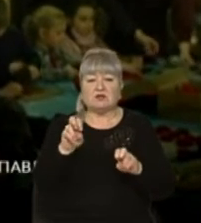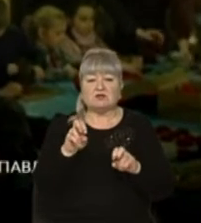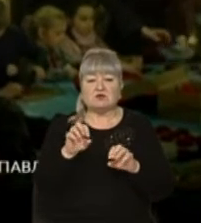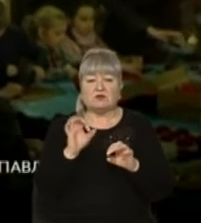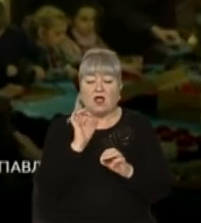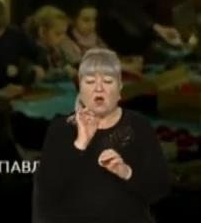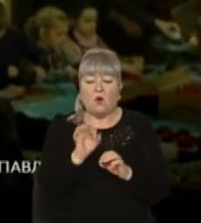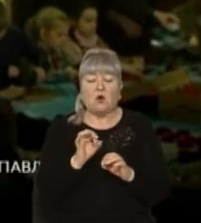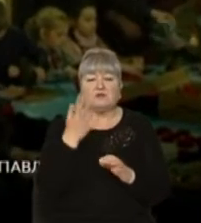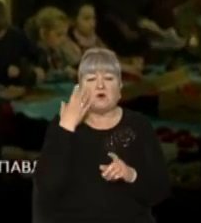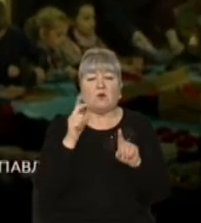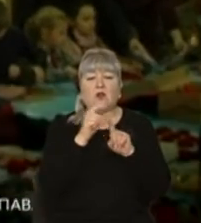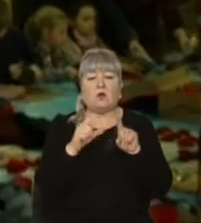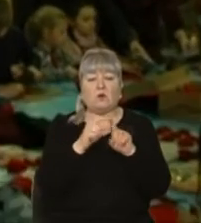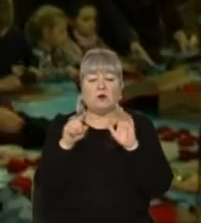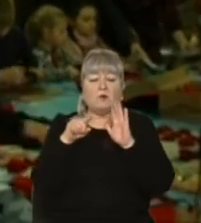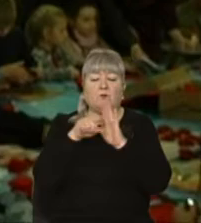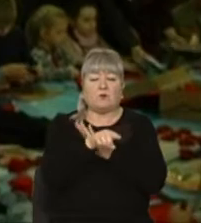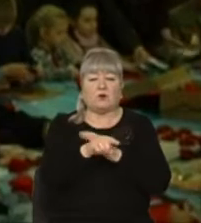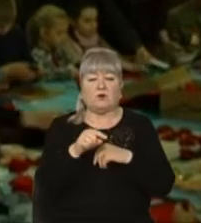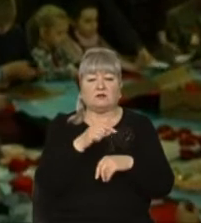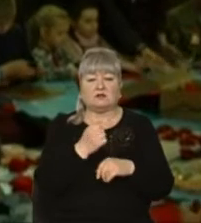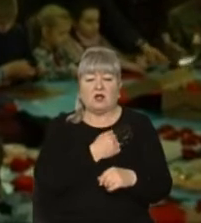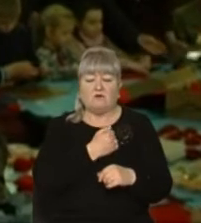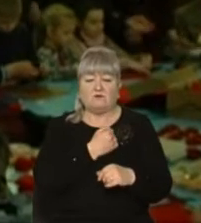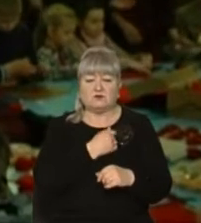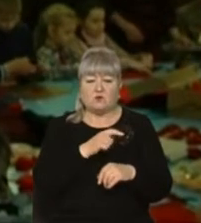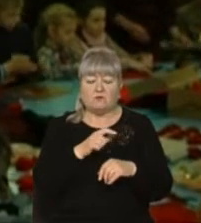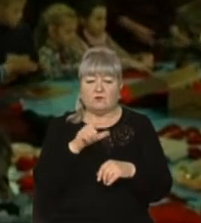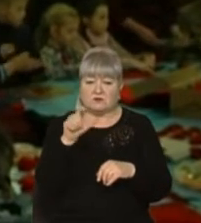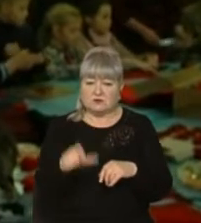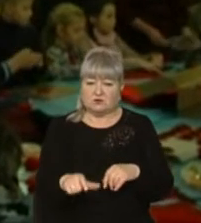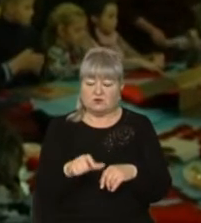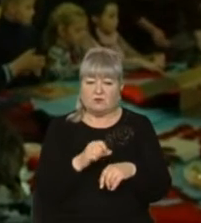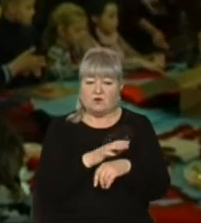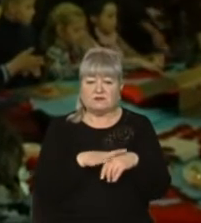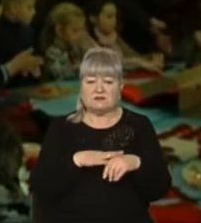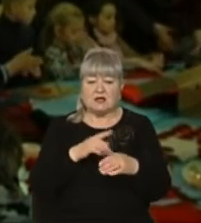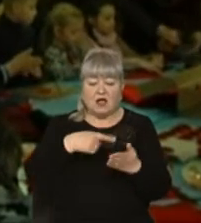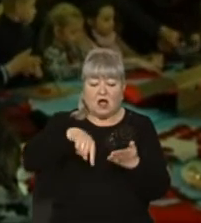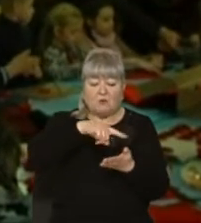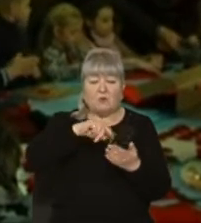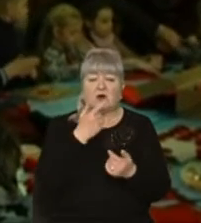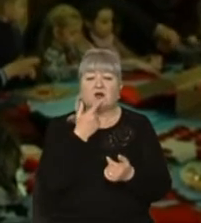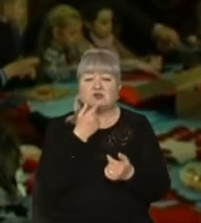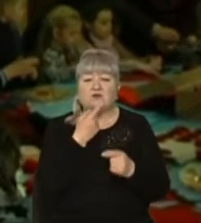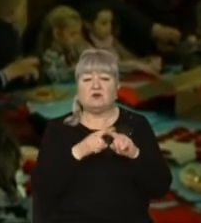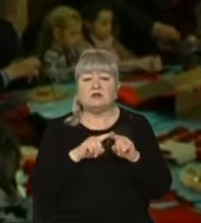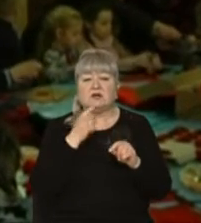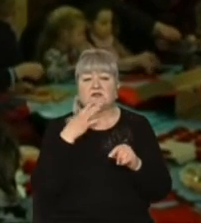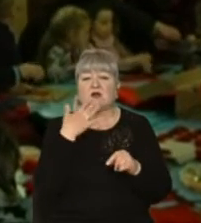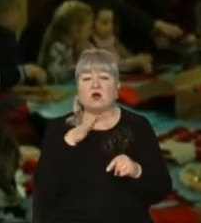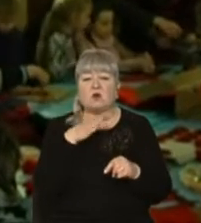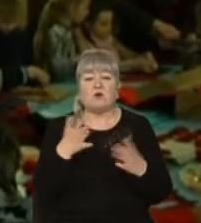після того, коли куля входить в тіло військовослужбовця, а по боках це червоне, це кров, яка,